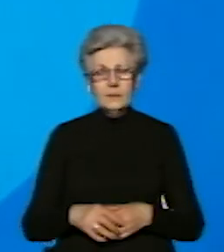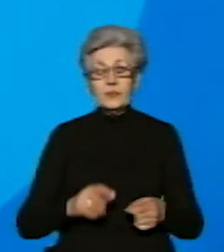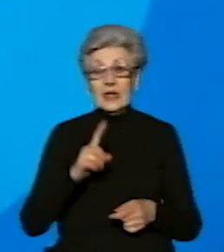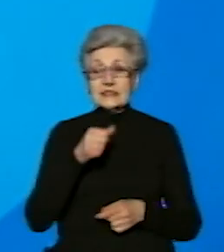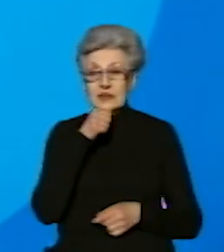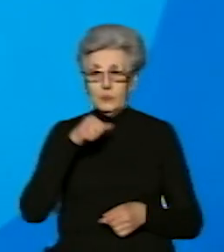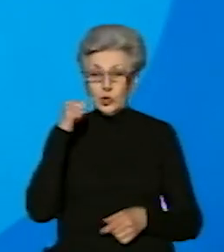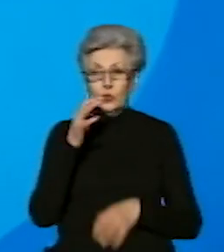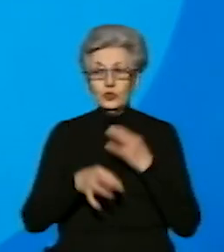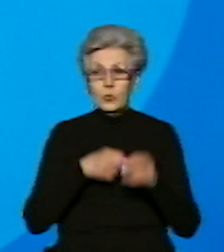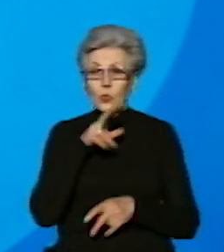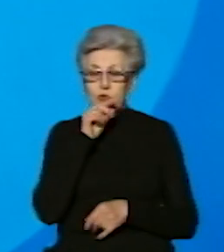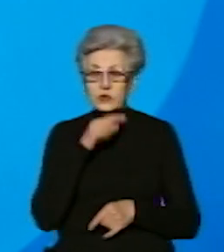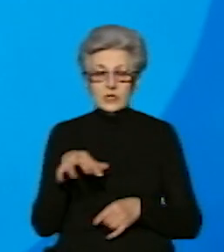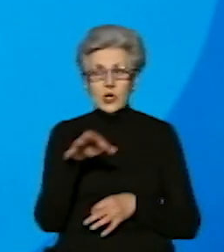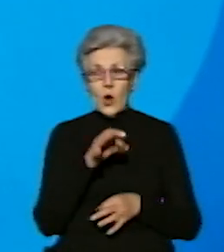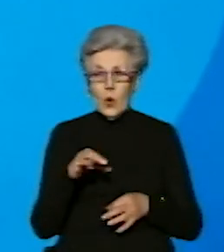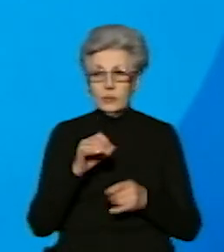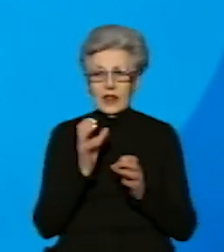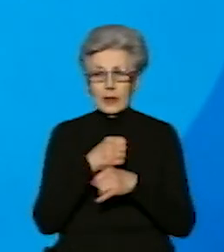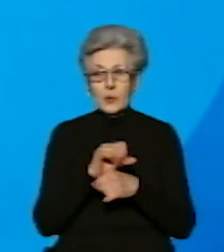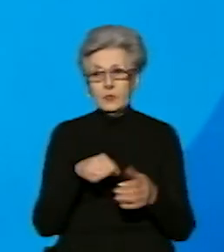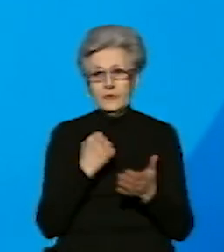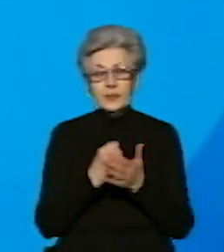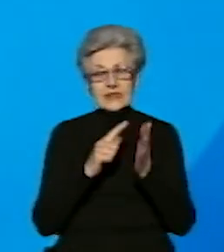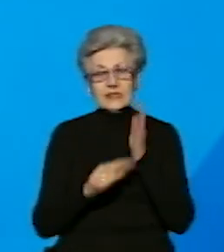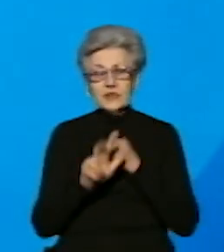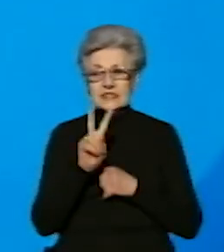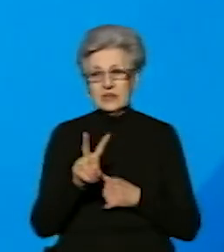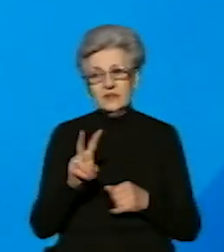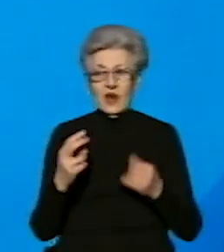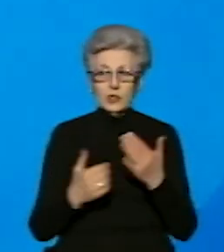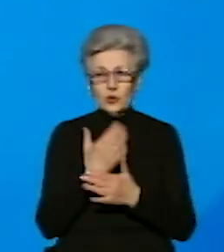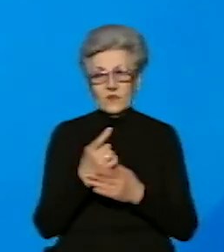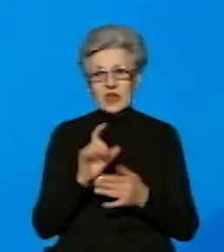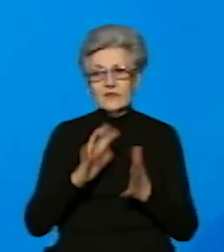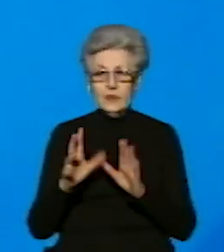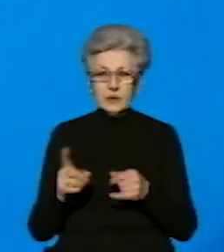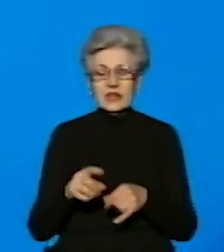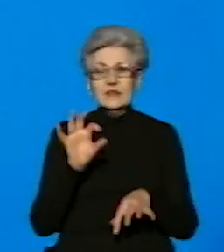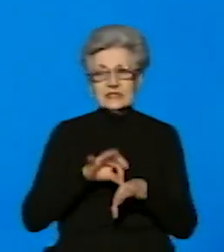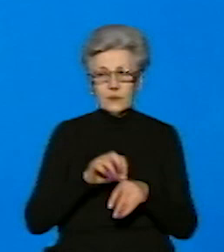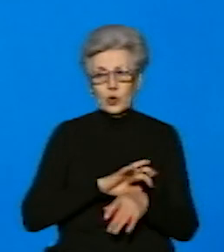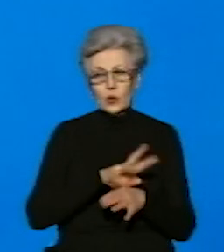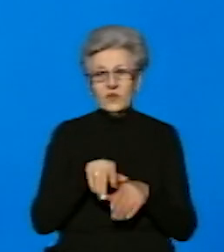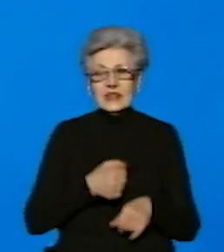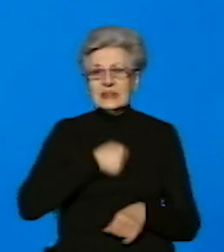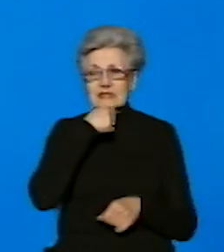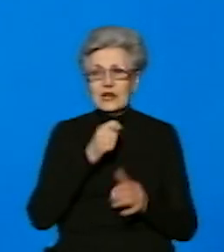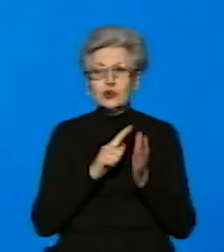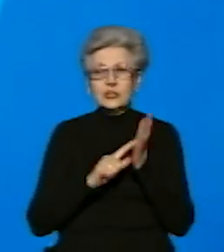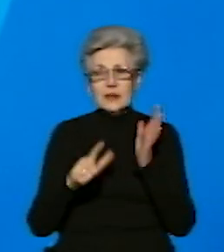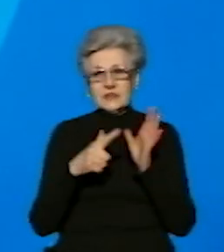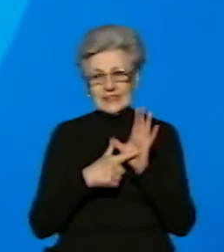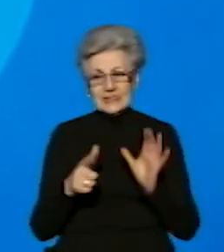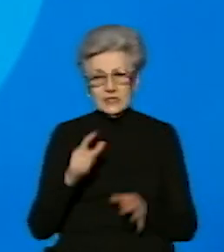минулого добу у Чернівецькій області лабораторно підтвердили 72 нові випадки інфікування COVID-19. Найстаршому хворому 87 років,